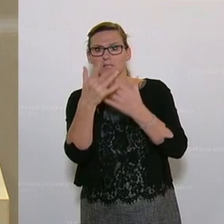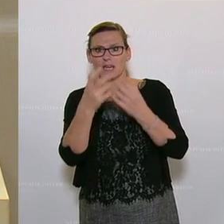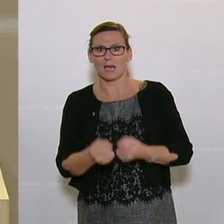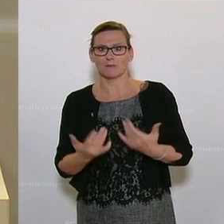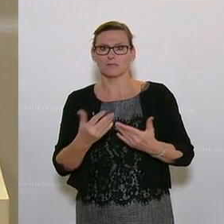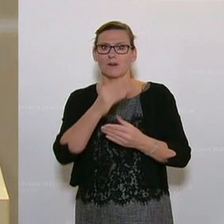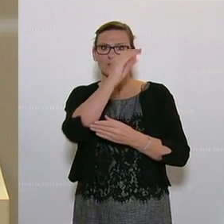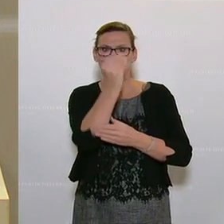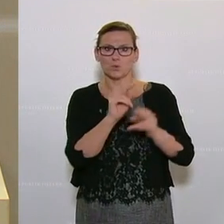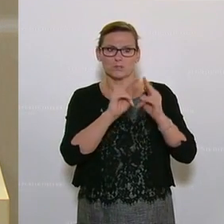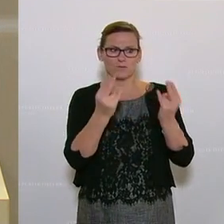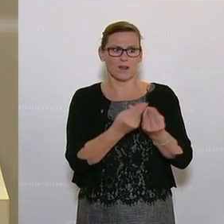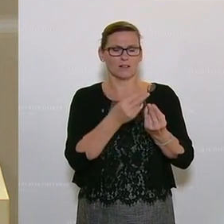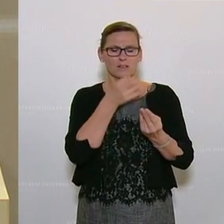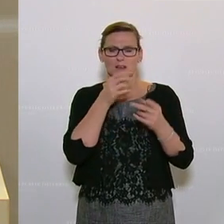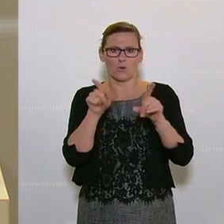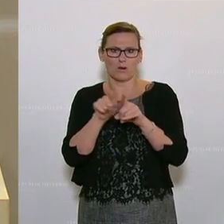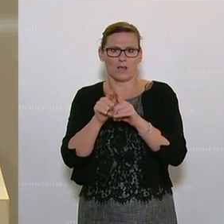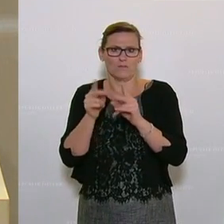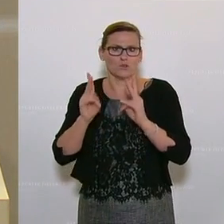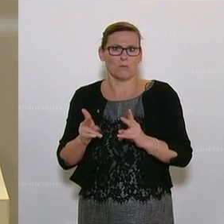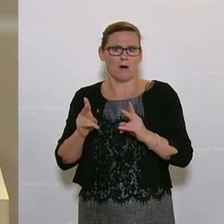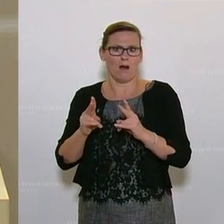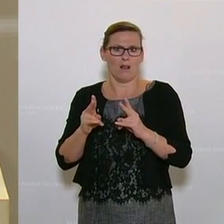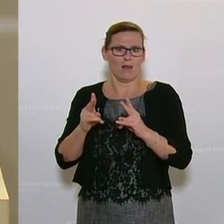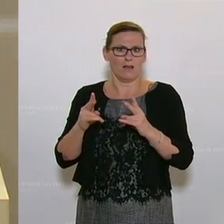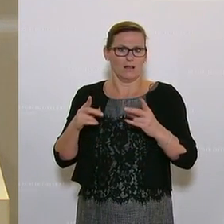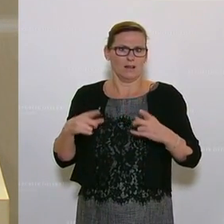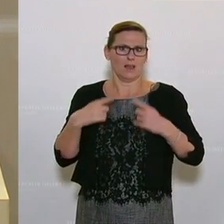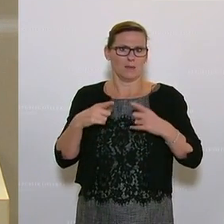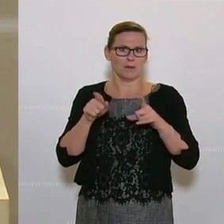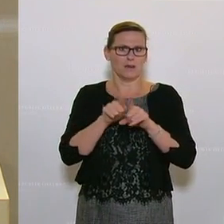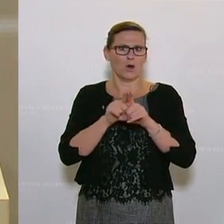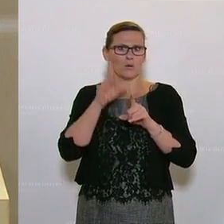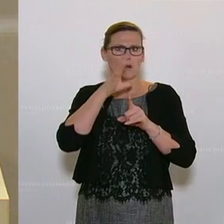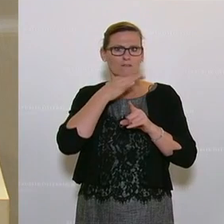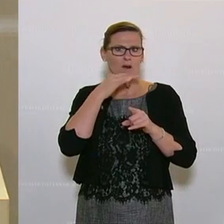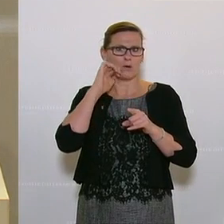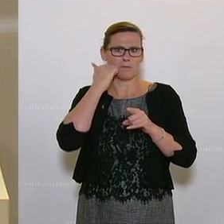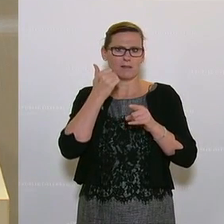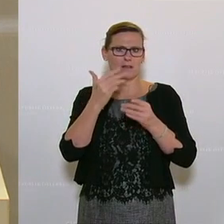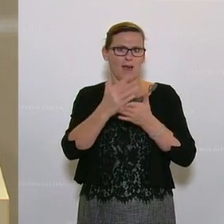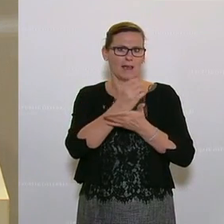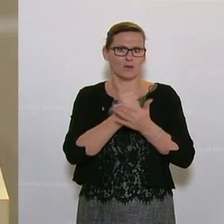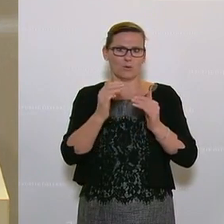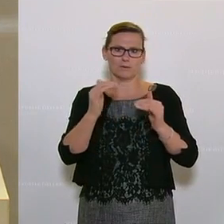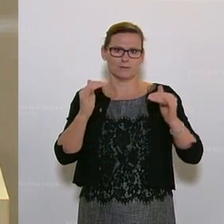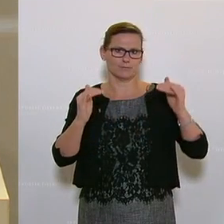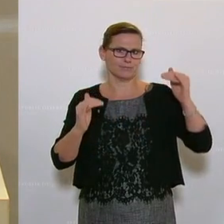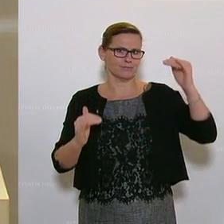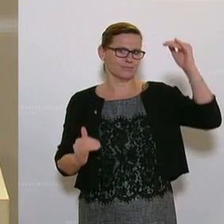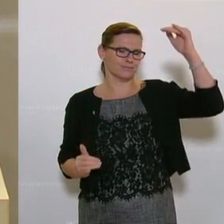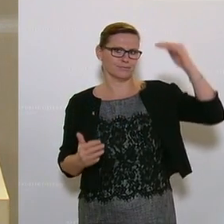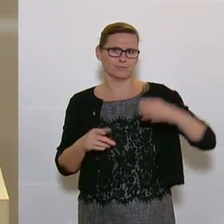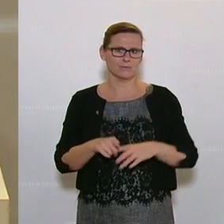genauso wie sonst im Leben ein großer Gender Pay Gap bei den Frauen existiert. Wegen Kinderbetreuung,